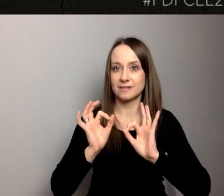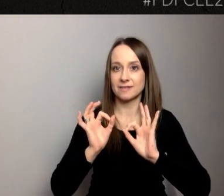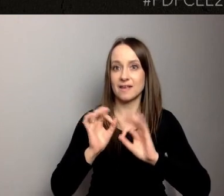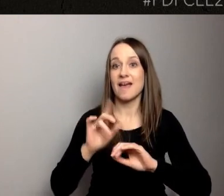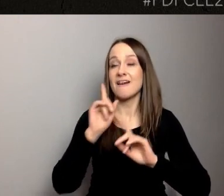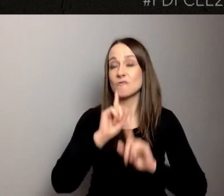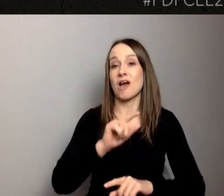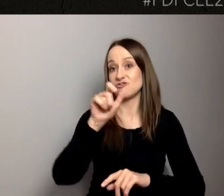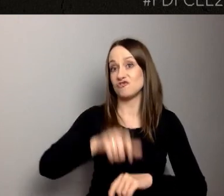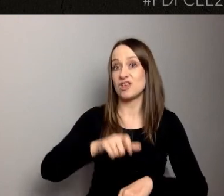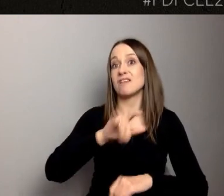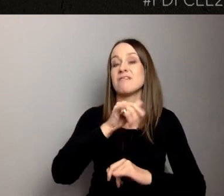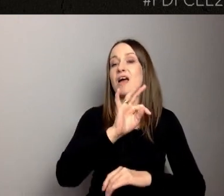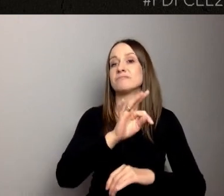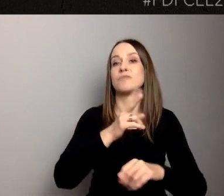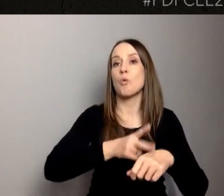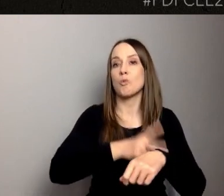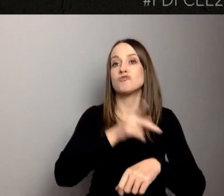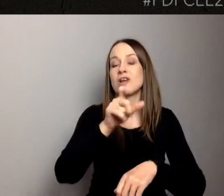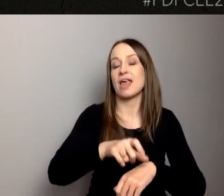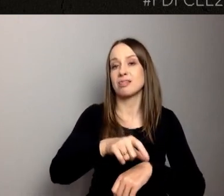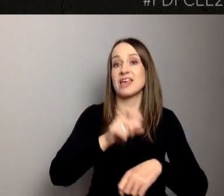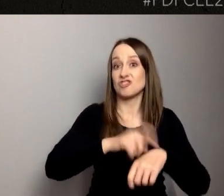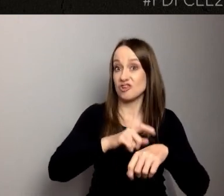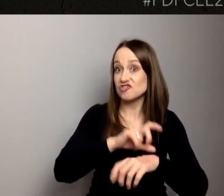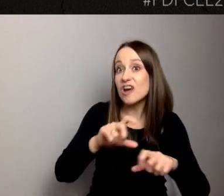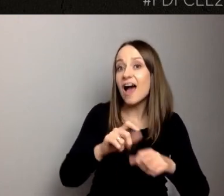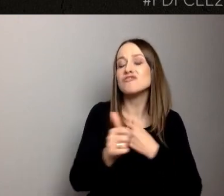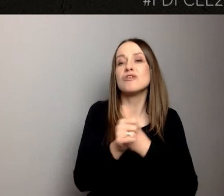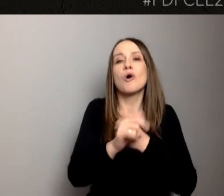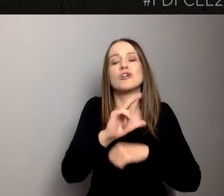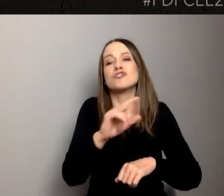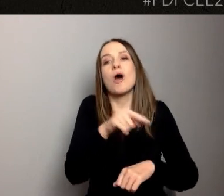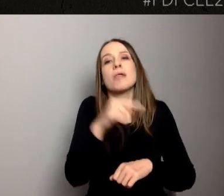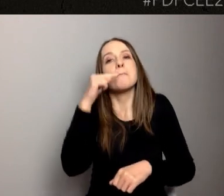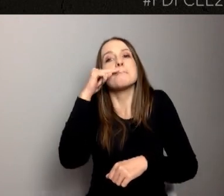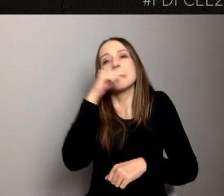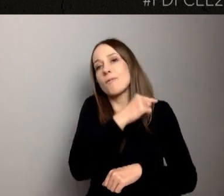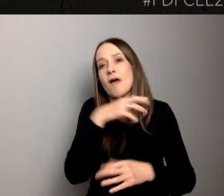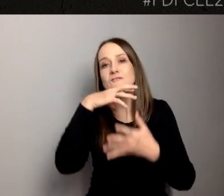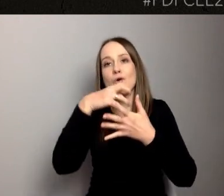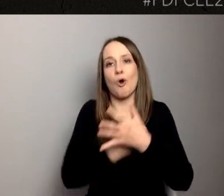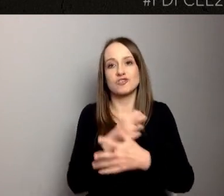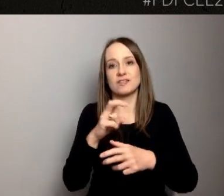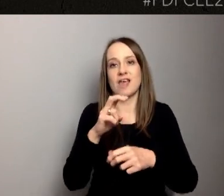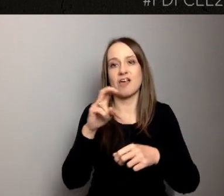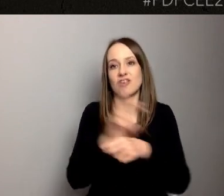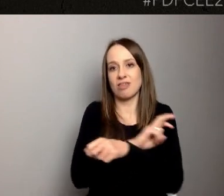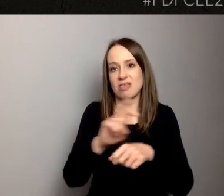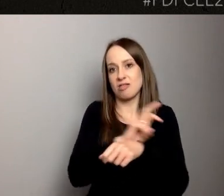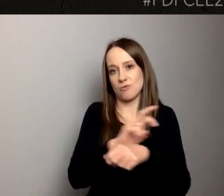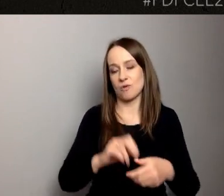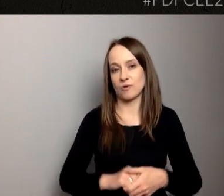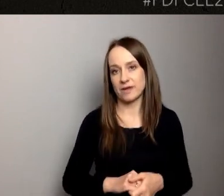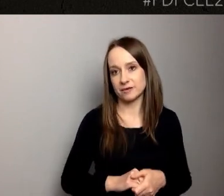umiejętności ogarniania tych narzędzi technologicznych. I ciekawe było to, że właśnie na